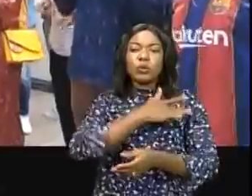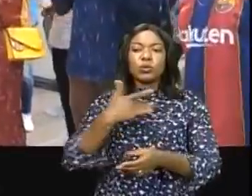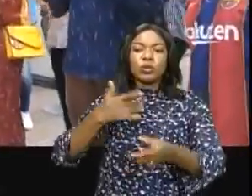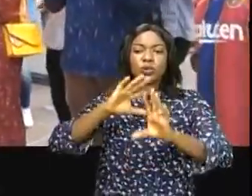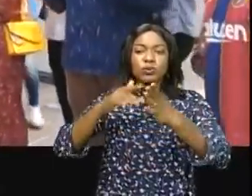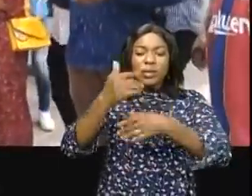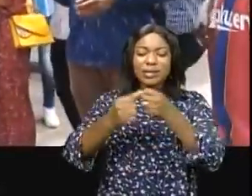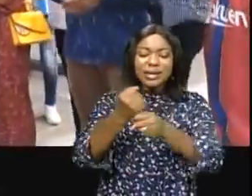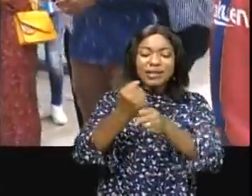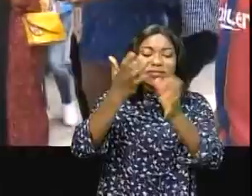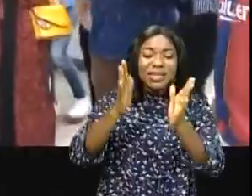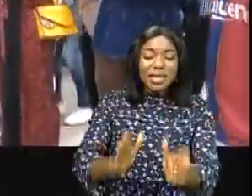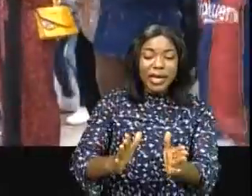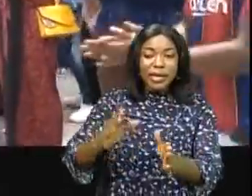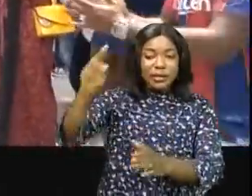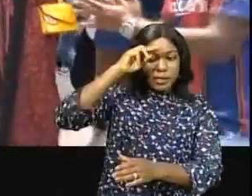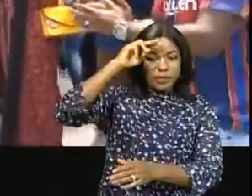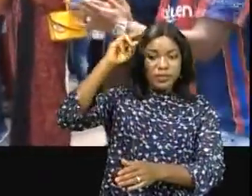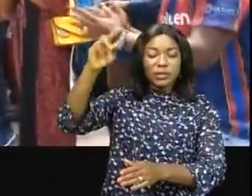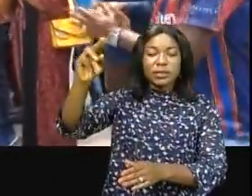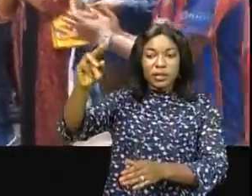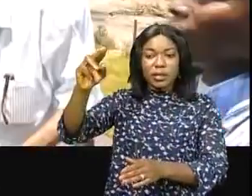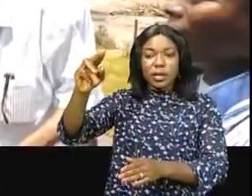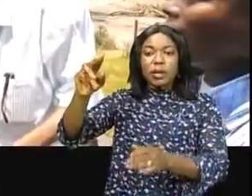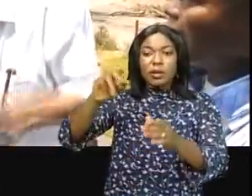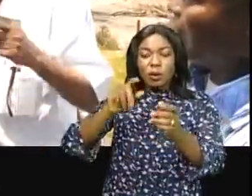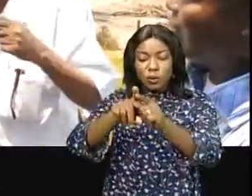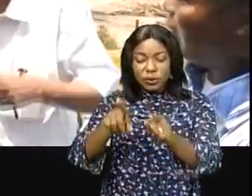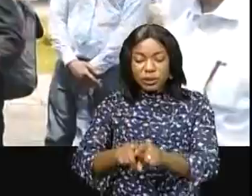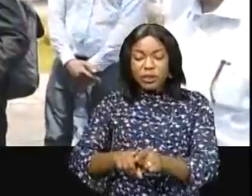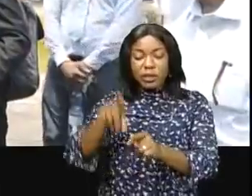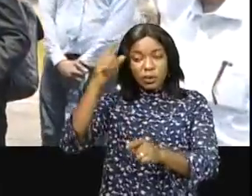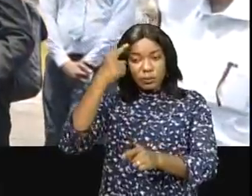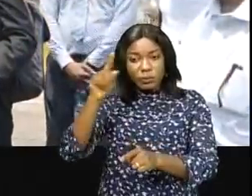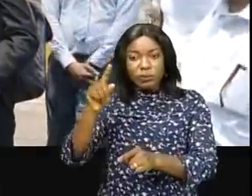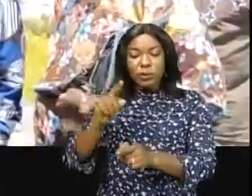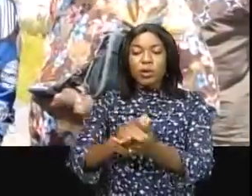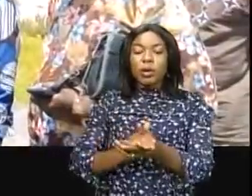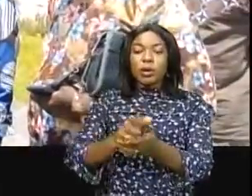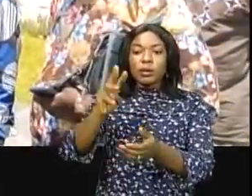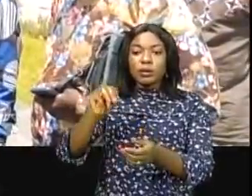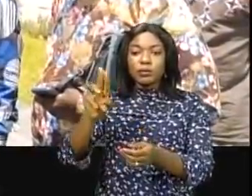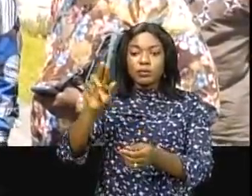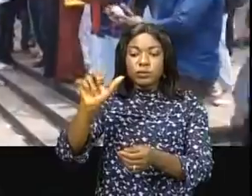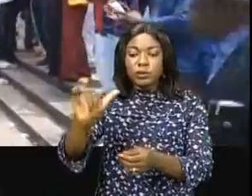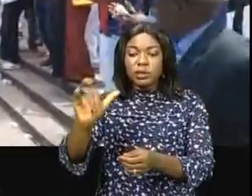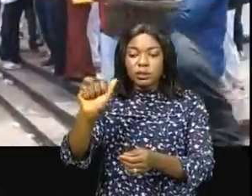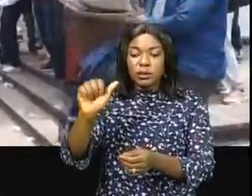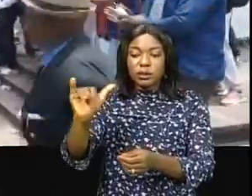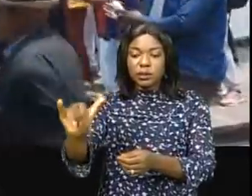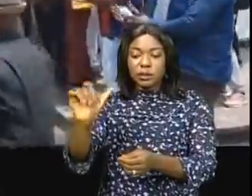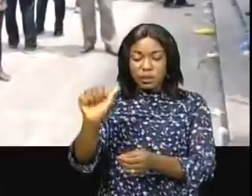des agents de l'ESU. Par voie de fait, ils ont été désavoués par tous. Pour Mouyaya, Bamungou, Panzou et les autres,